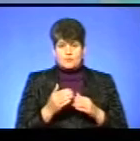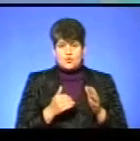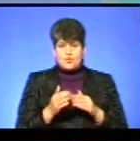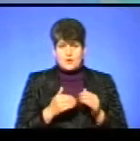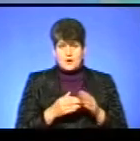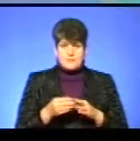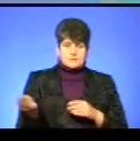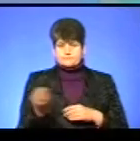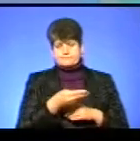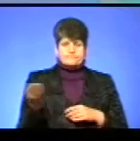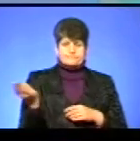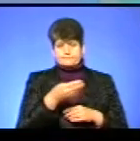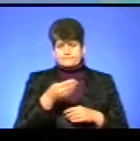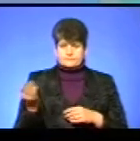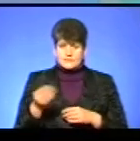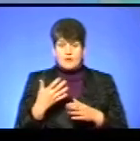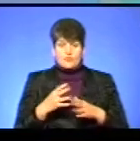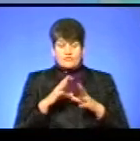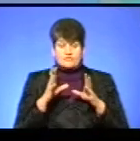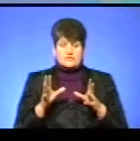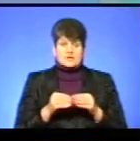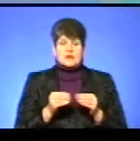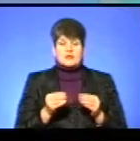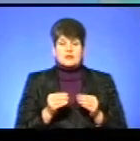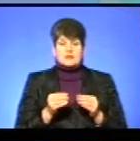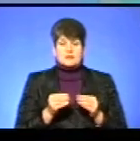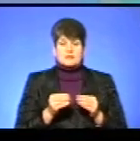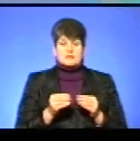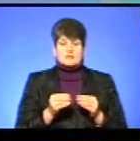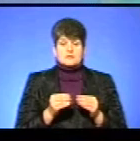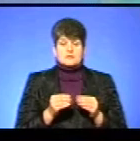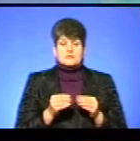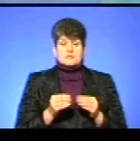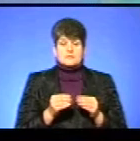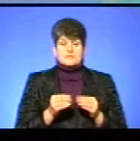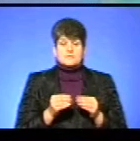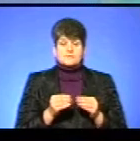поверху розсипають, або взагалі засипають в